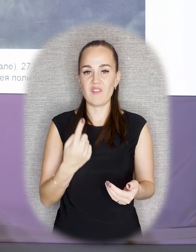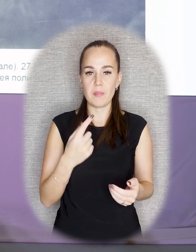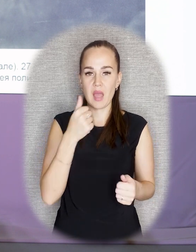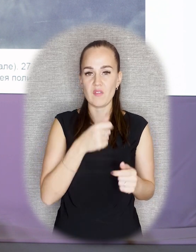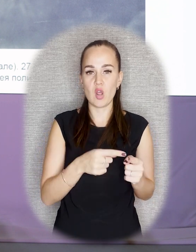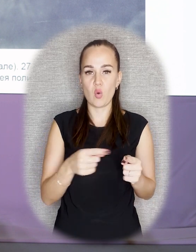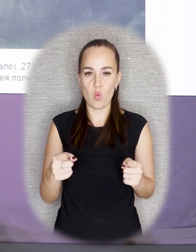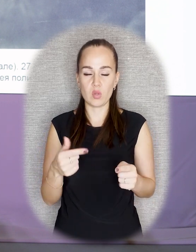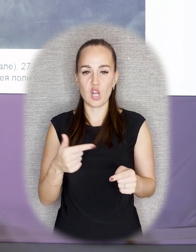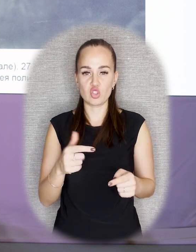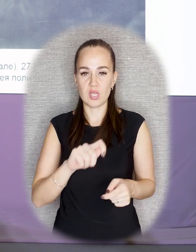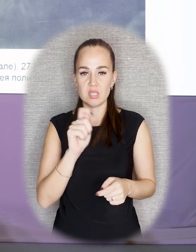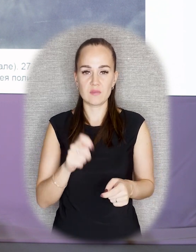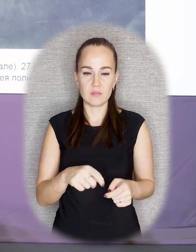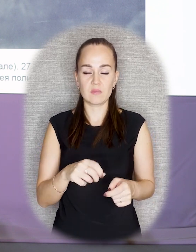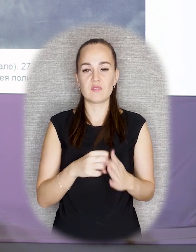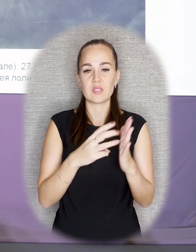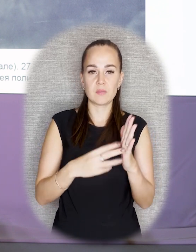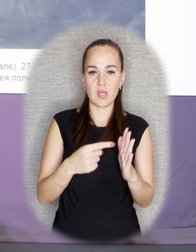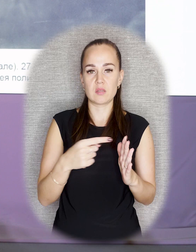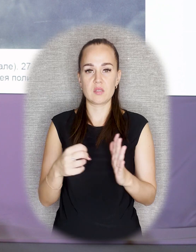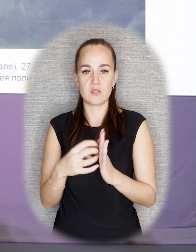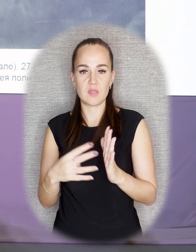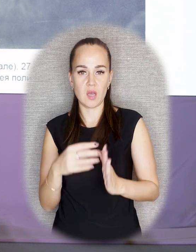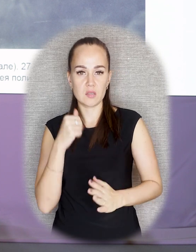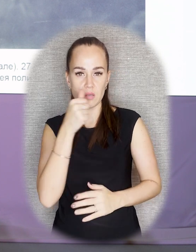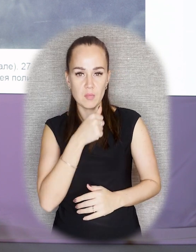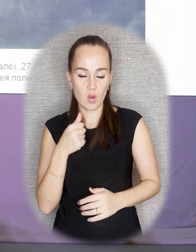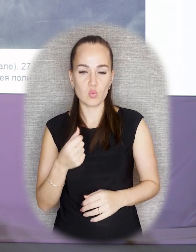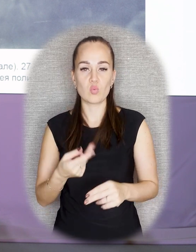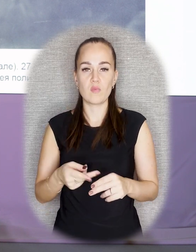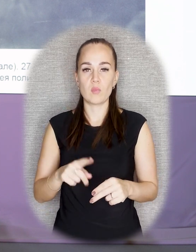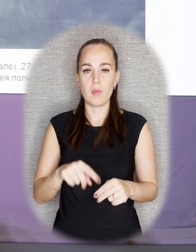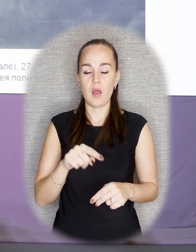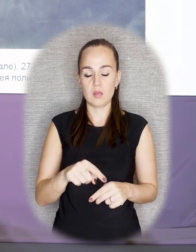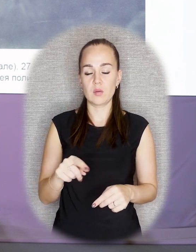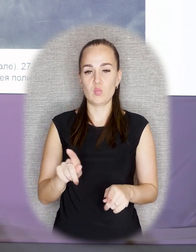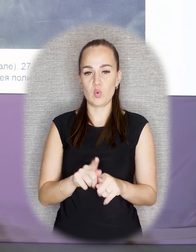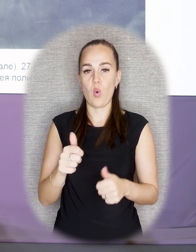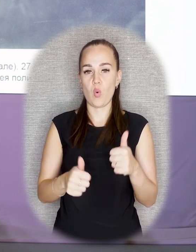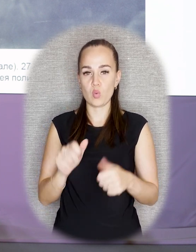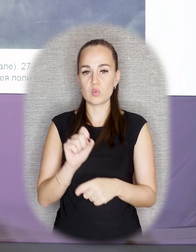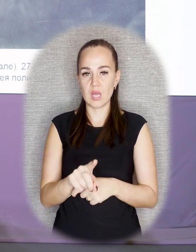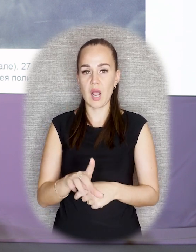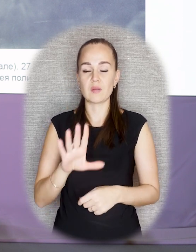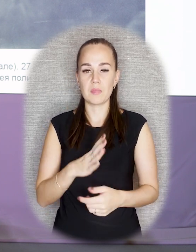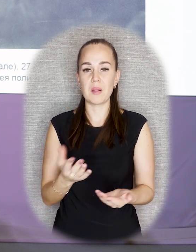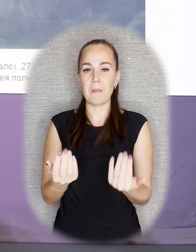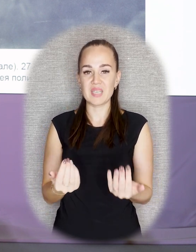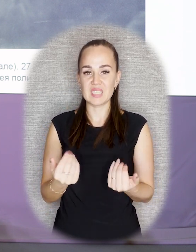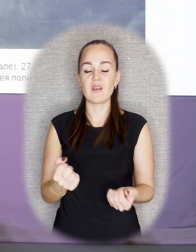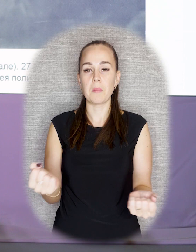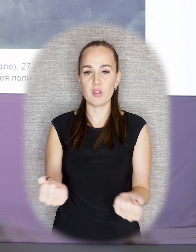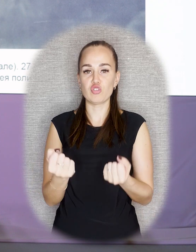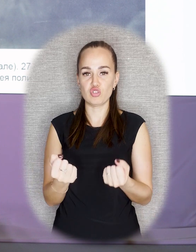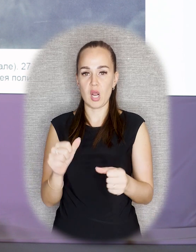революции и гражданской войны в 1918-1919 году. Поэтому такой формат конкурса заказа в том числе был призван